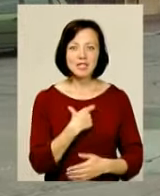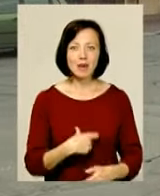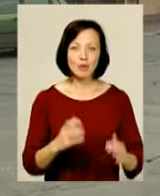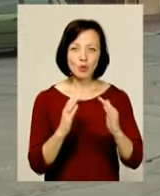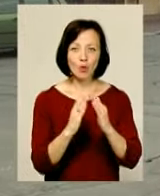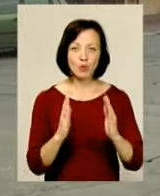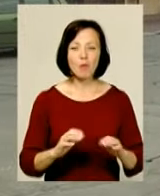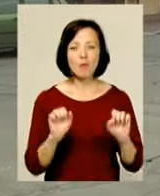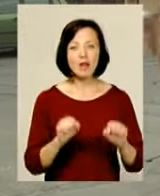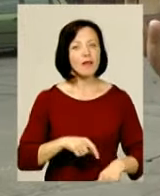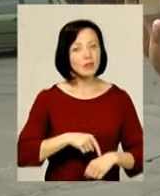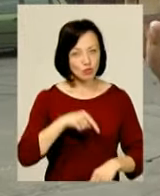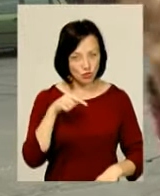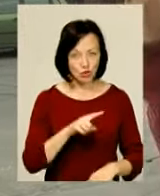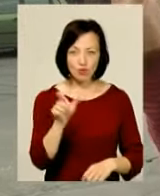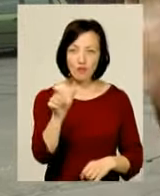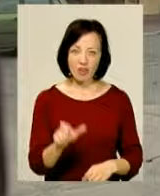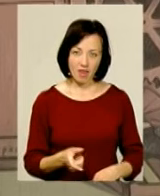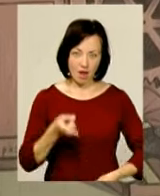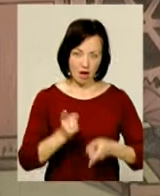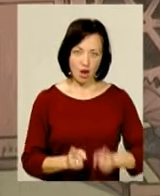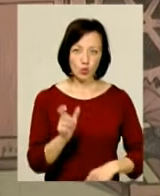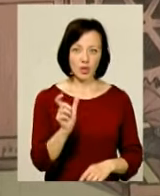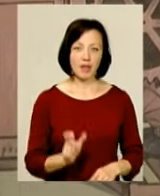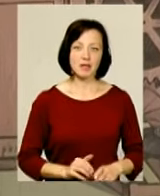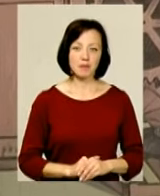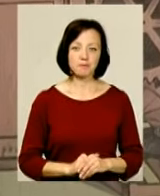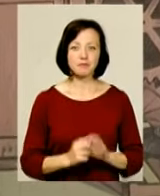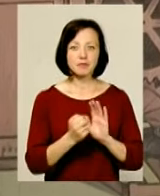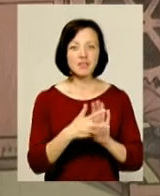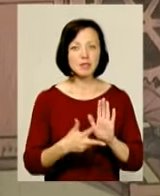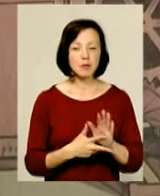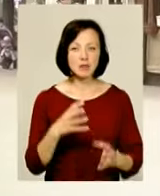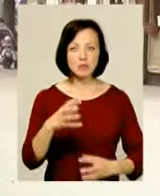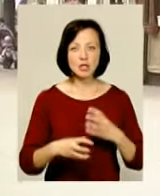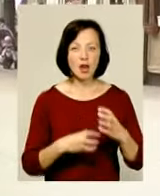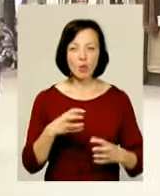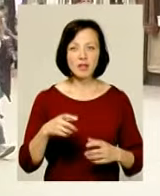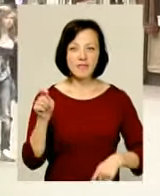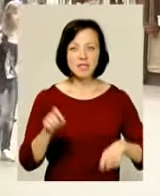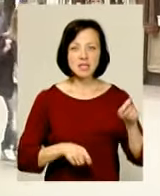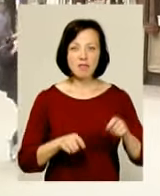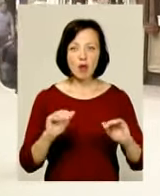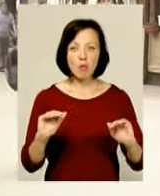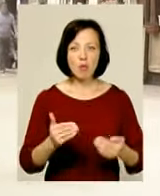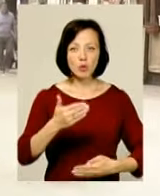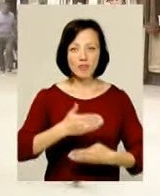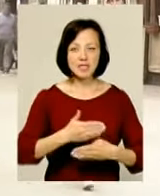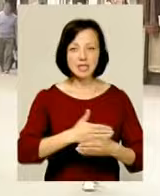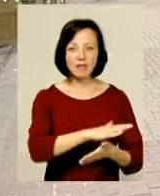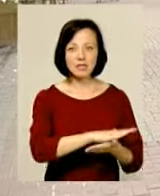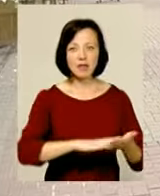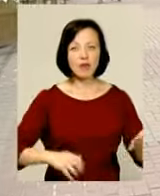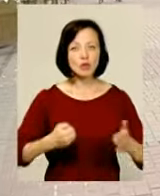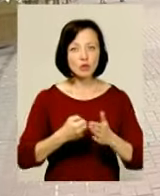щоб вона мала відчути, що вона людина». 18-й міжнародний фестиваль «Моновистав» від Луння триватиме у